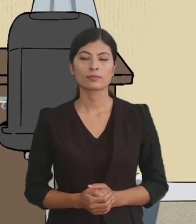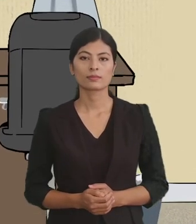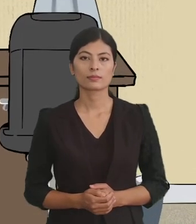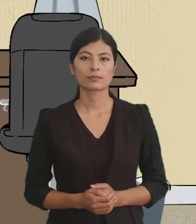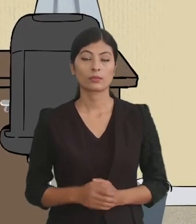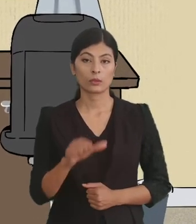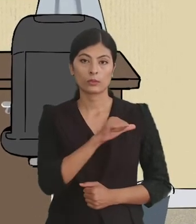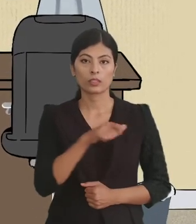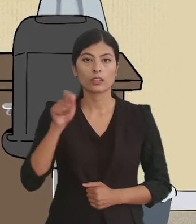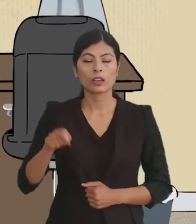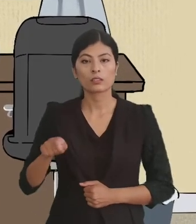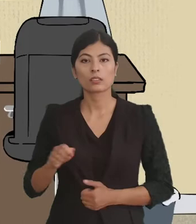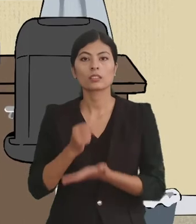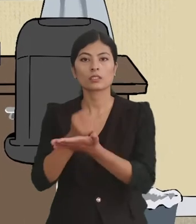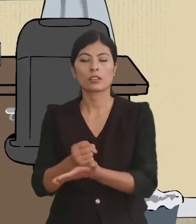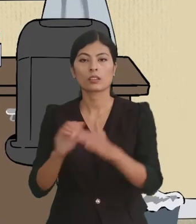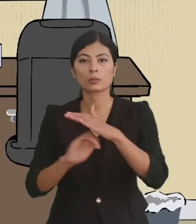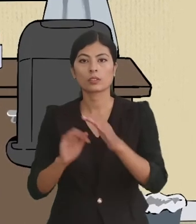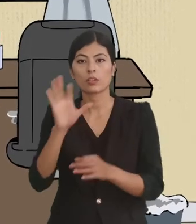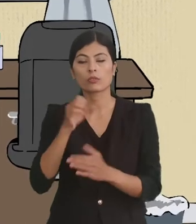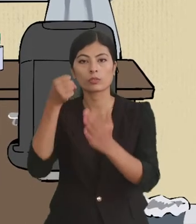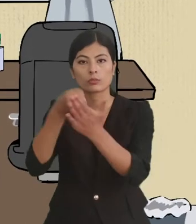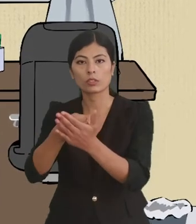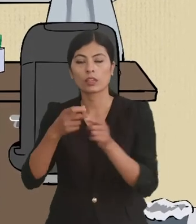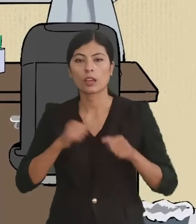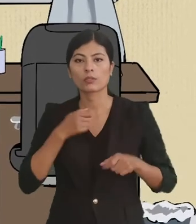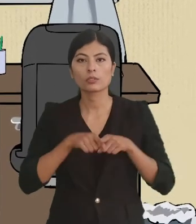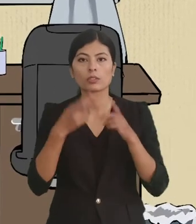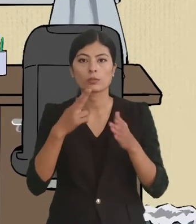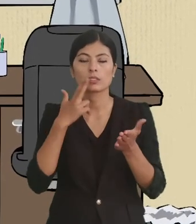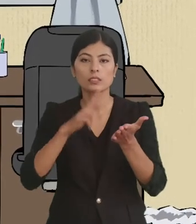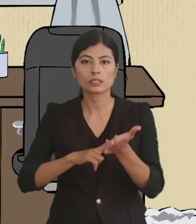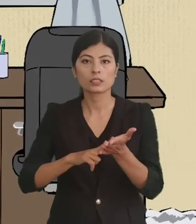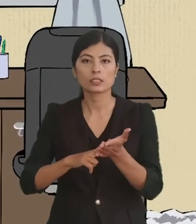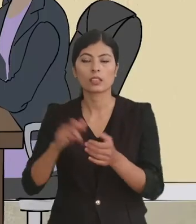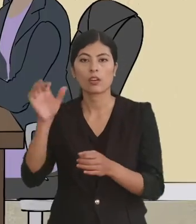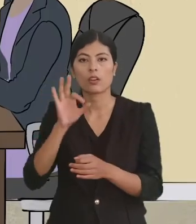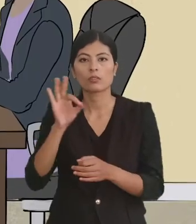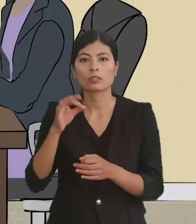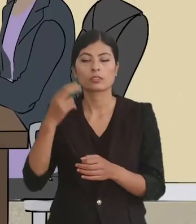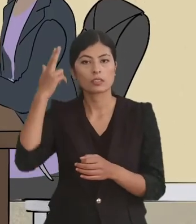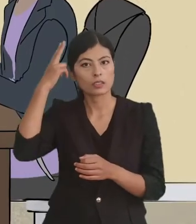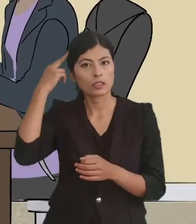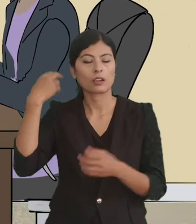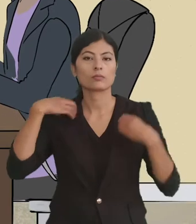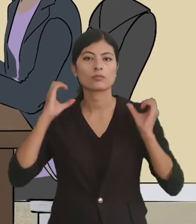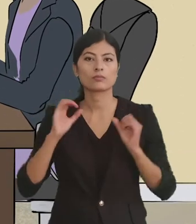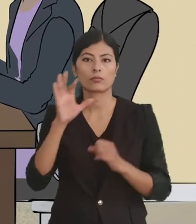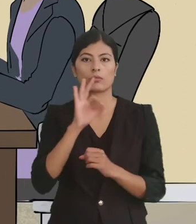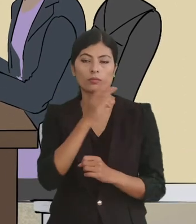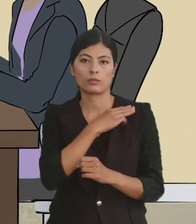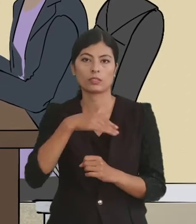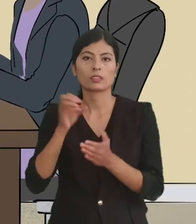उनी कानुनी साहेता सम्वित्तिको कारेलायमा पुगेर आफु संगा भयको पत्र कारेलायकी अधिबक्तालाय देंचिन अधिबक्ताले